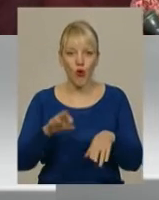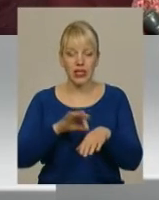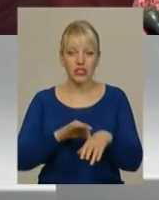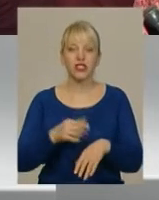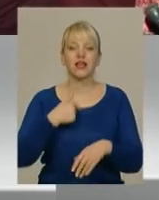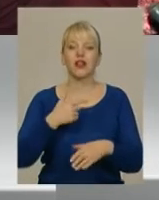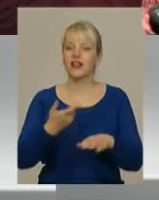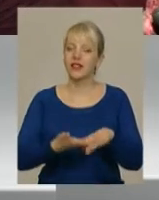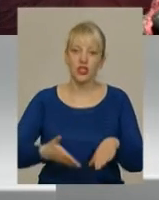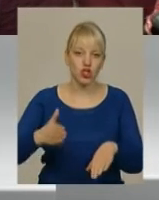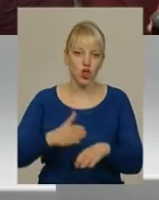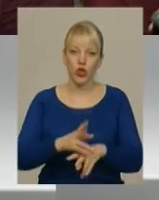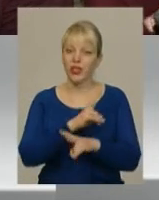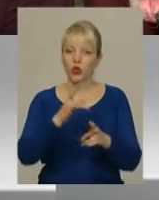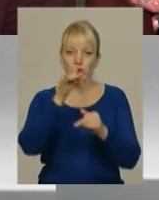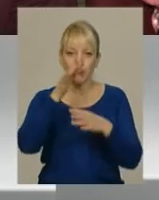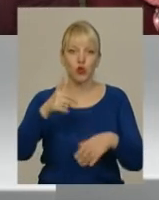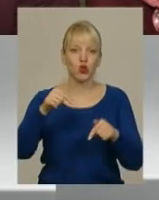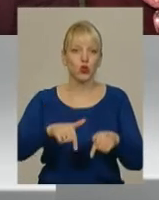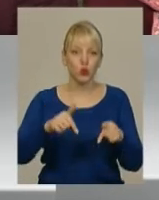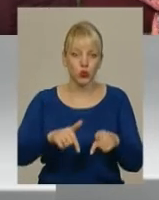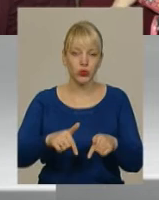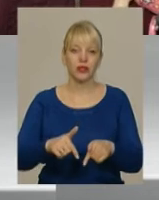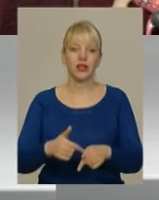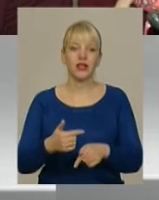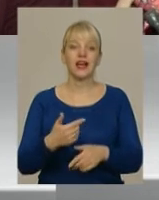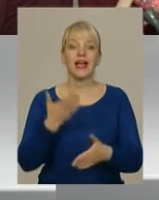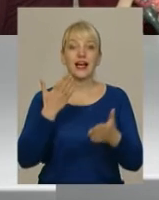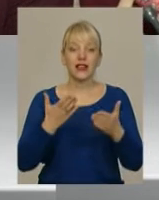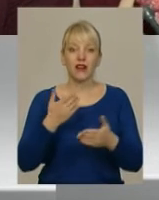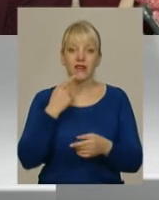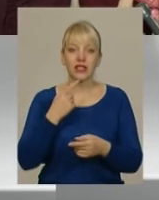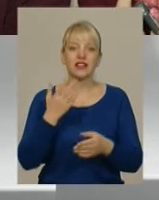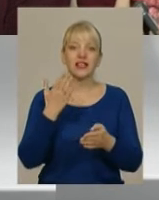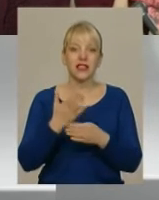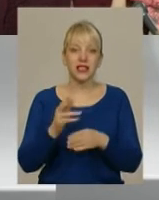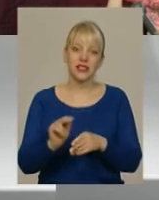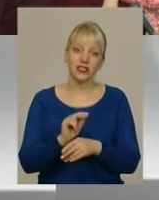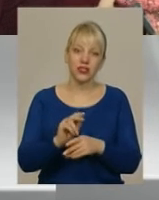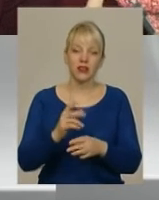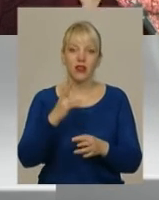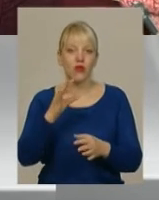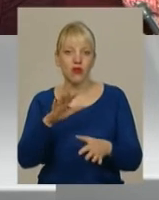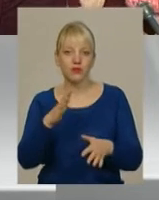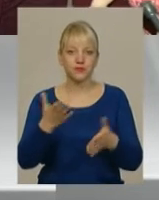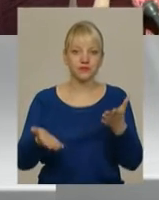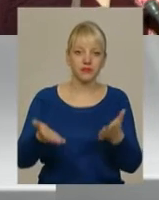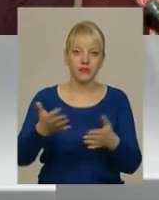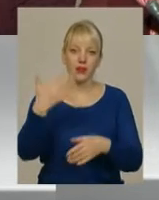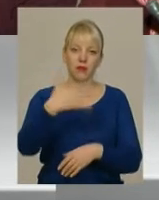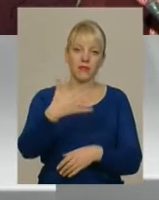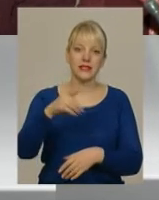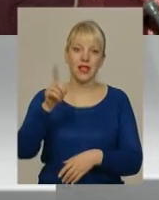дуже важливо, у нас ніхто не може допомогти. Нам говорять, що є лікування, але це лікування на 50. Нам сказали, що